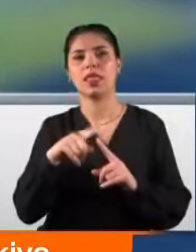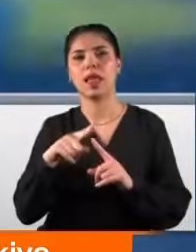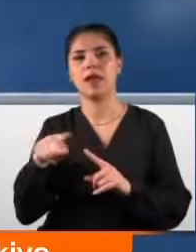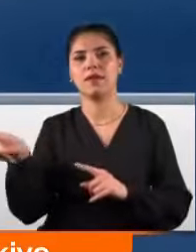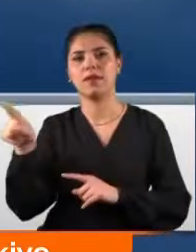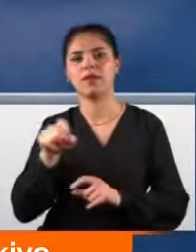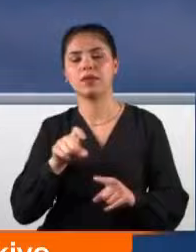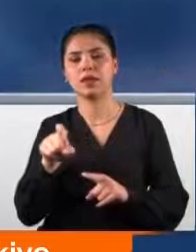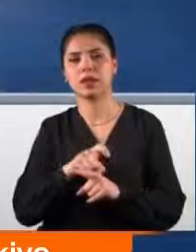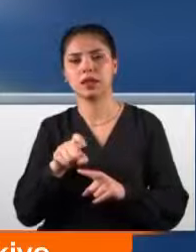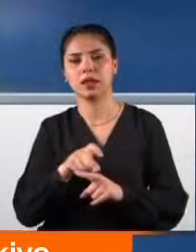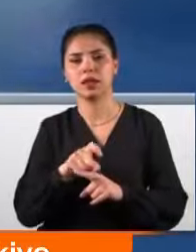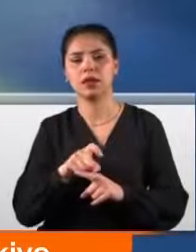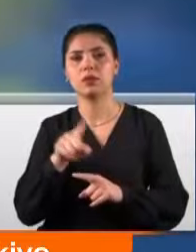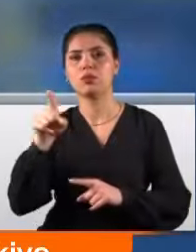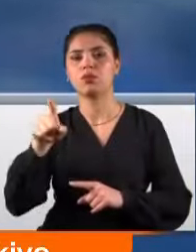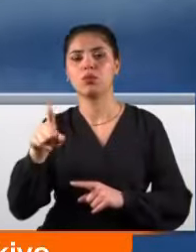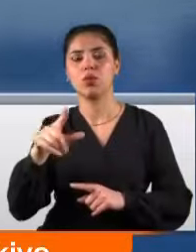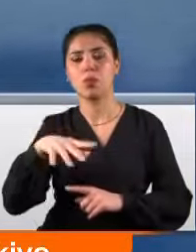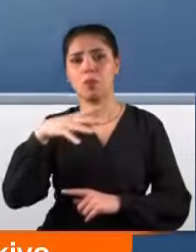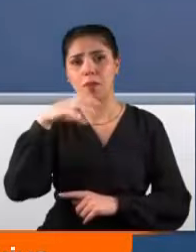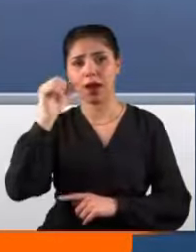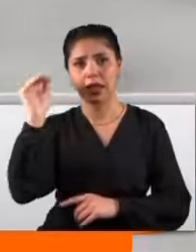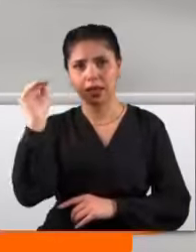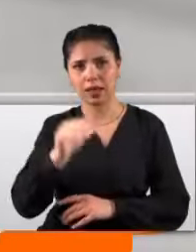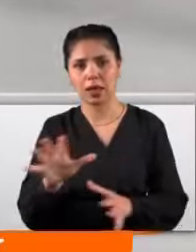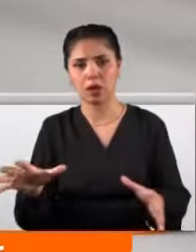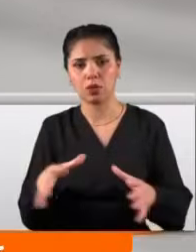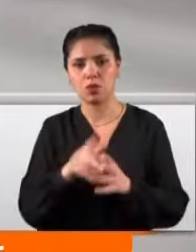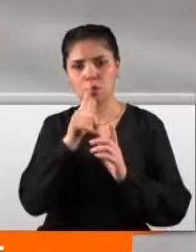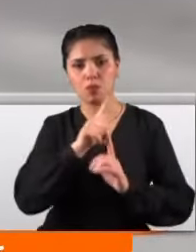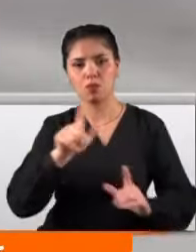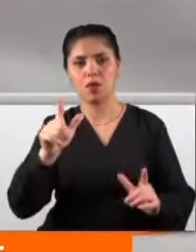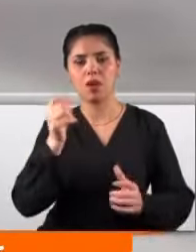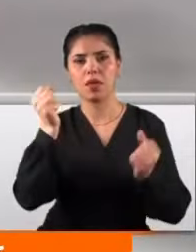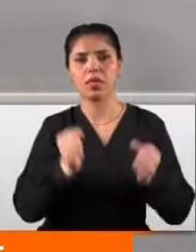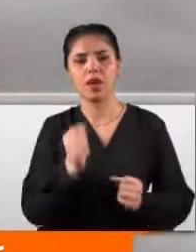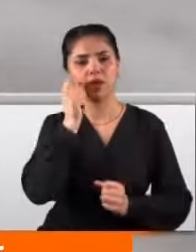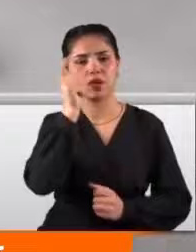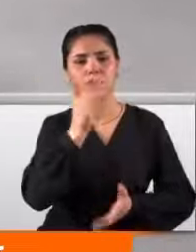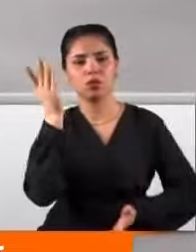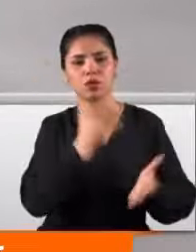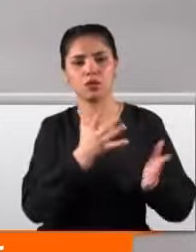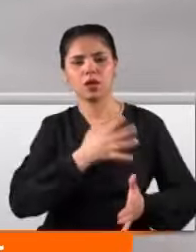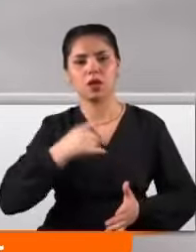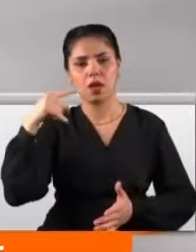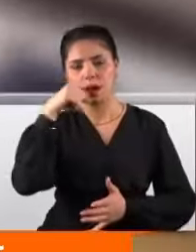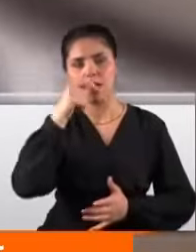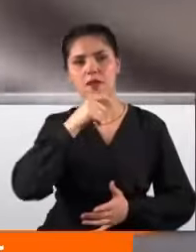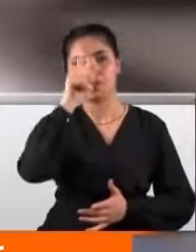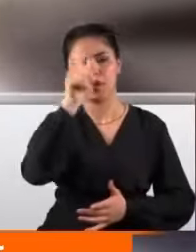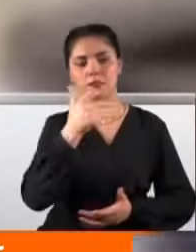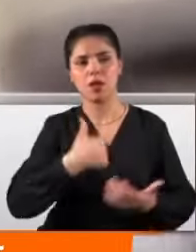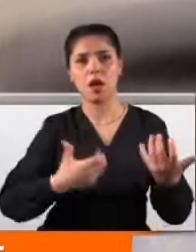Olimpiyakos'un rakibini desteklemek için başkente gelen grup slogan atan taraftarı linç etmeye kalktı. Arap kökenli taraftar